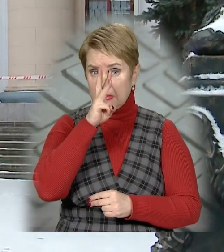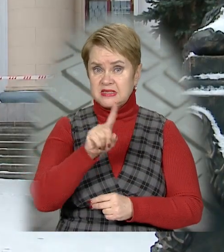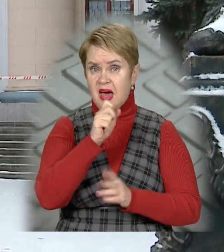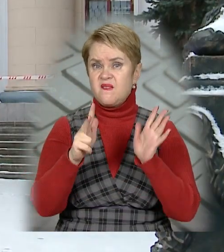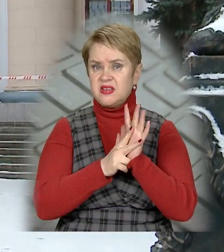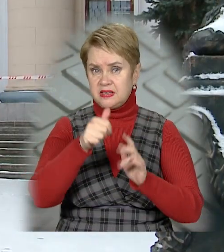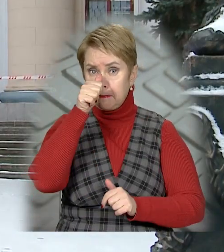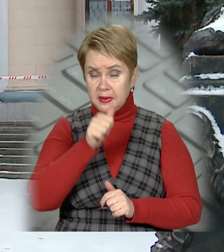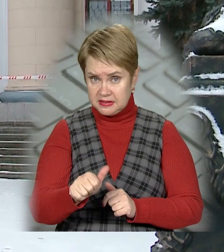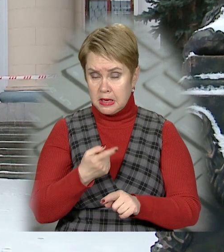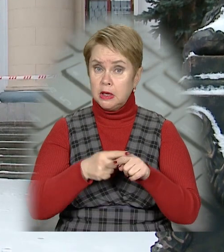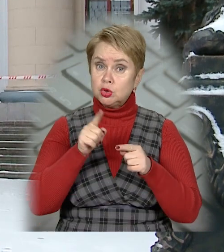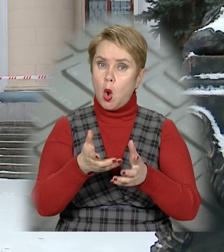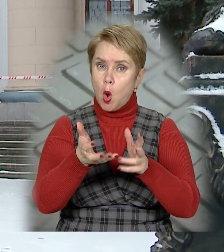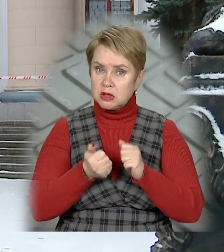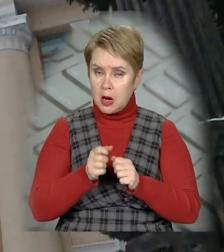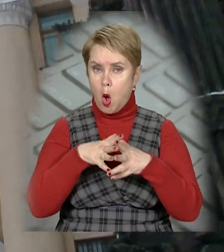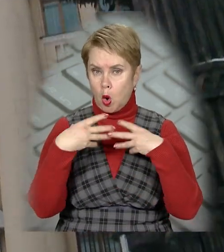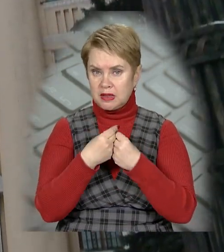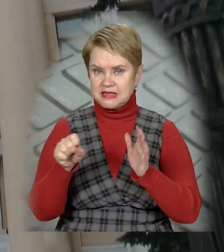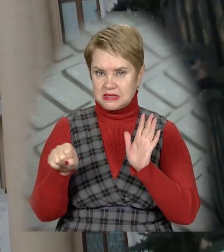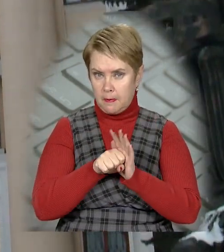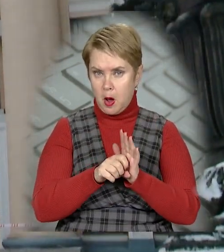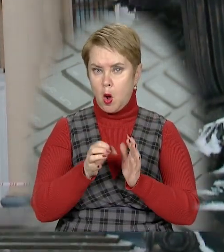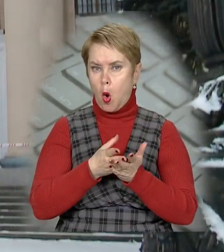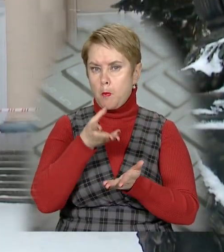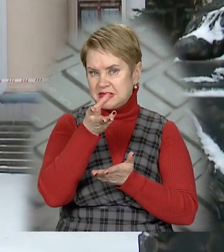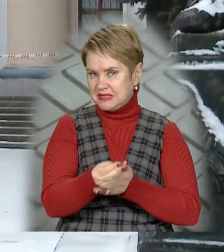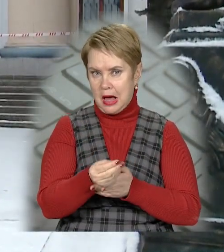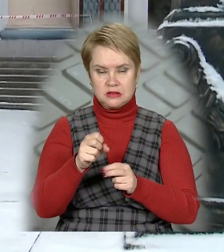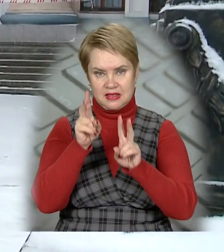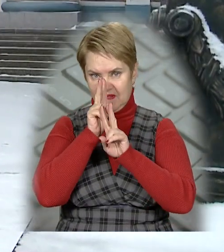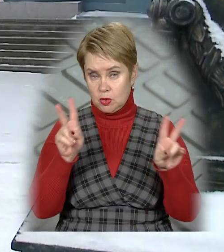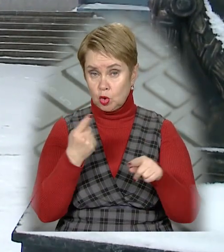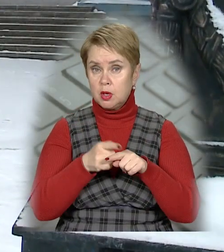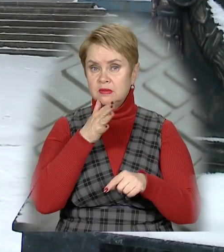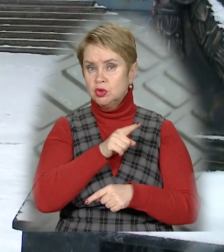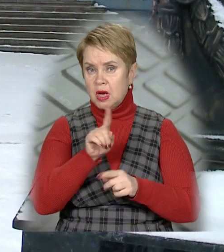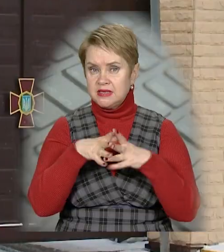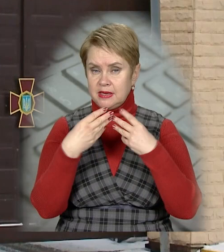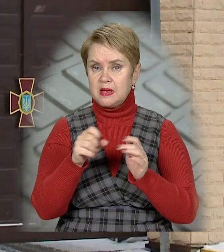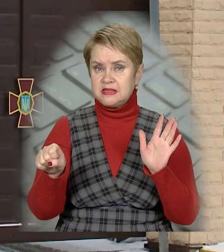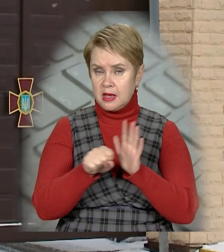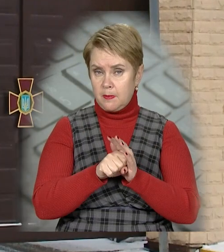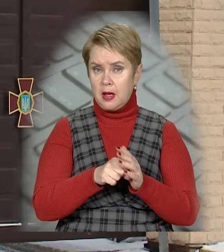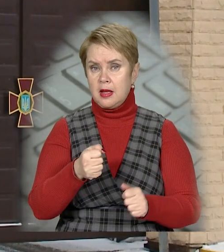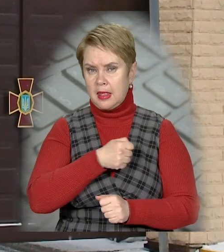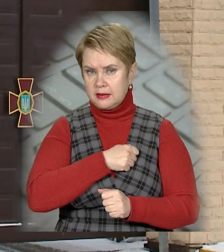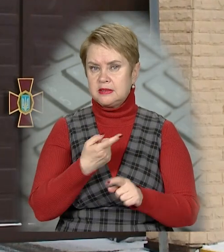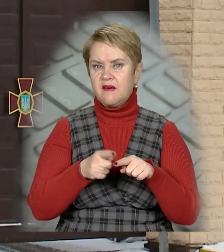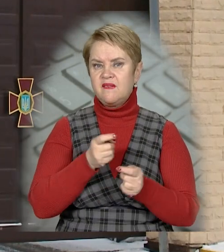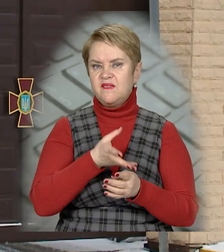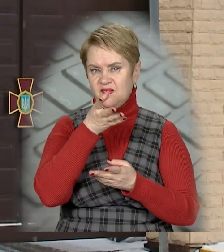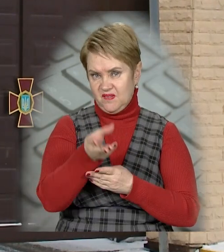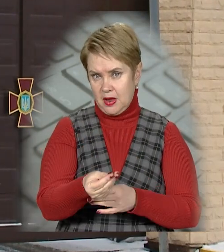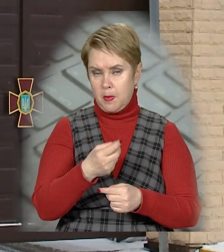зарплатню за вісім місяців. Чи отримує родина загиблою компенсацією, поки невідомо. Тим часом сім'ям загиблих нацгвардійців